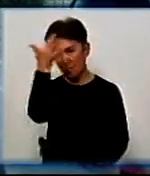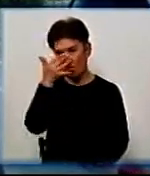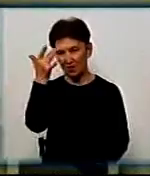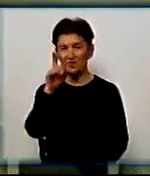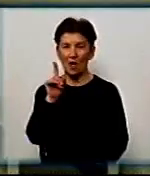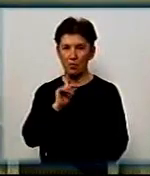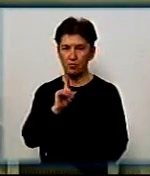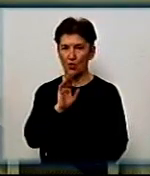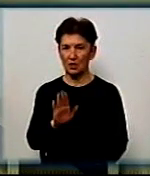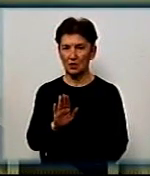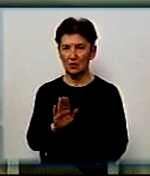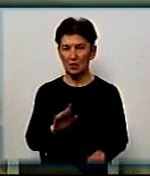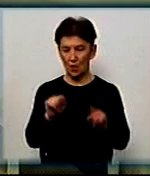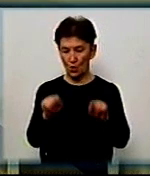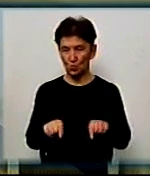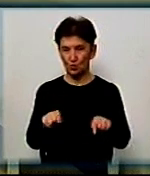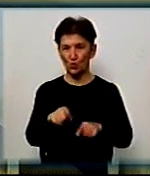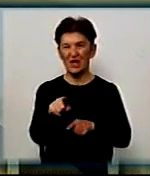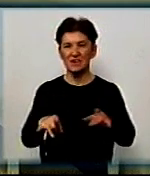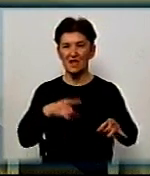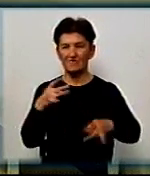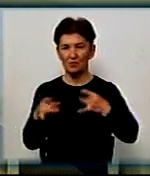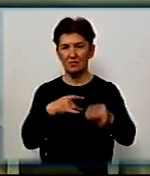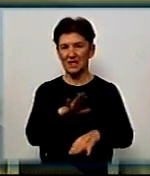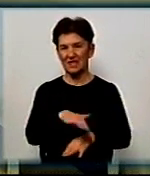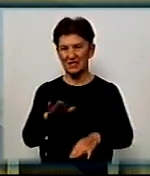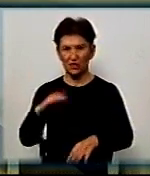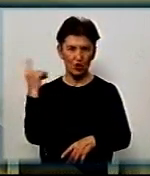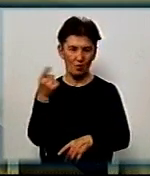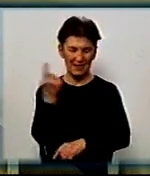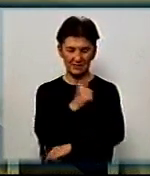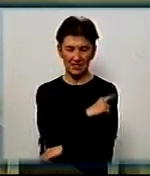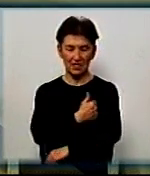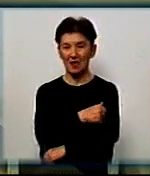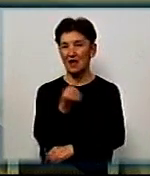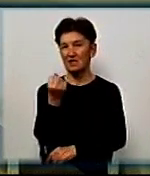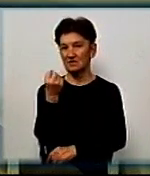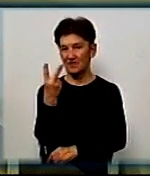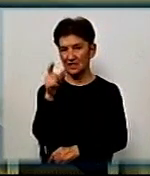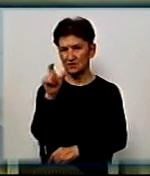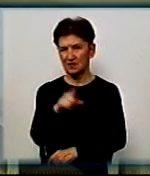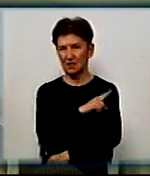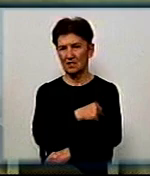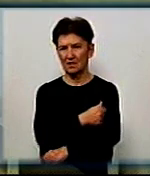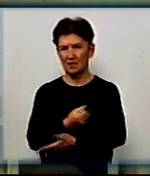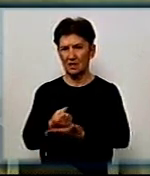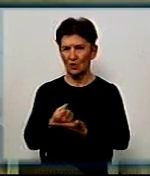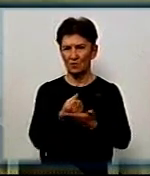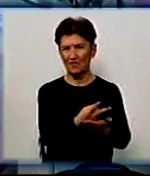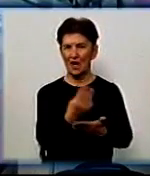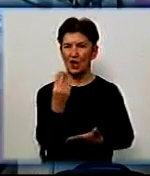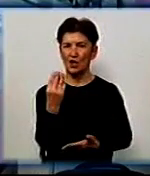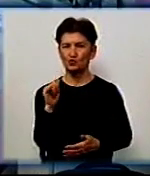Поки що так. Ось тут, у неврологічному відділенні дитячої обласної лікарні, з 12 жовтня перебуває на лікуванні Олександр